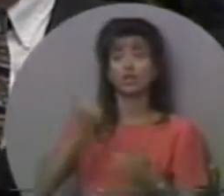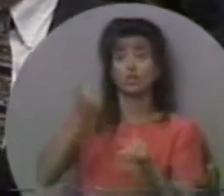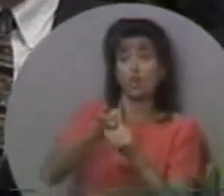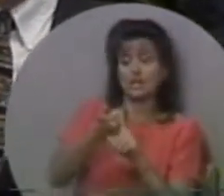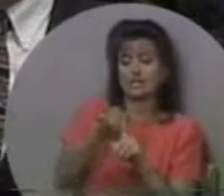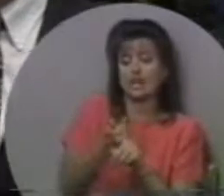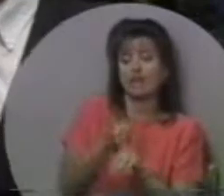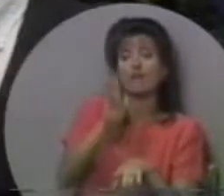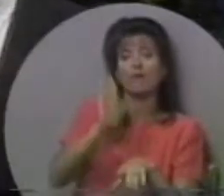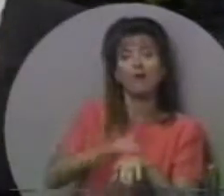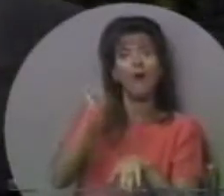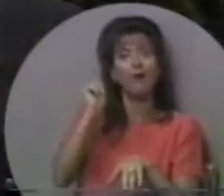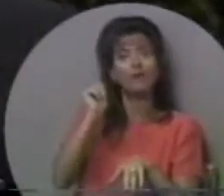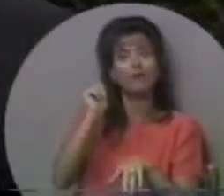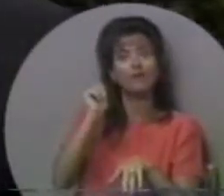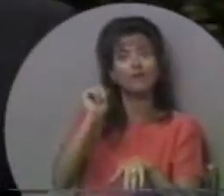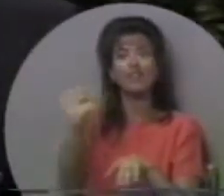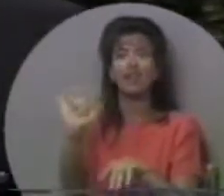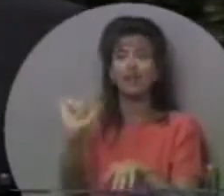до когось,